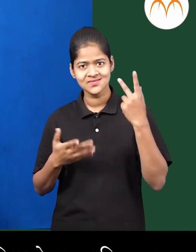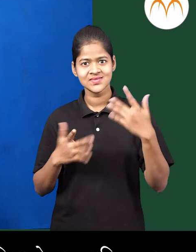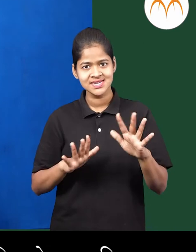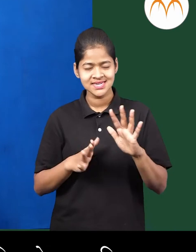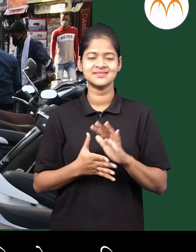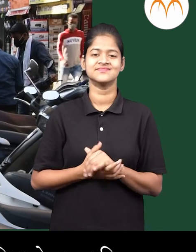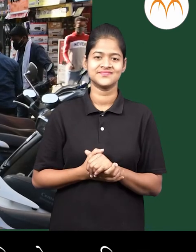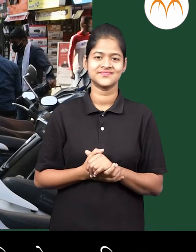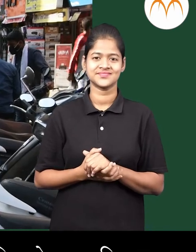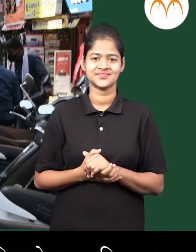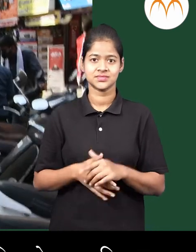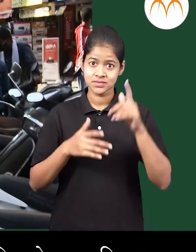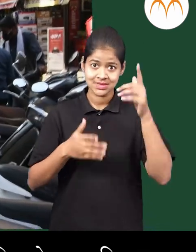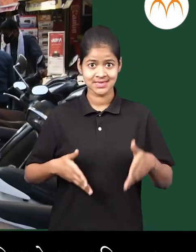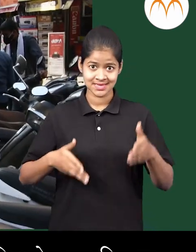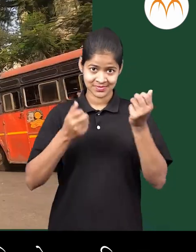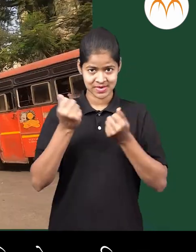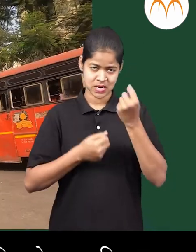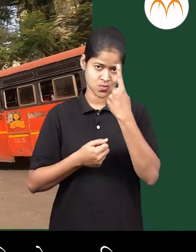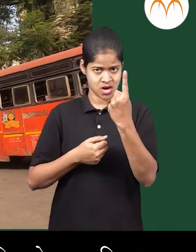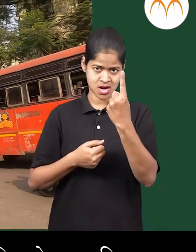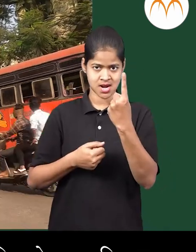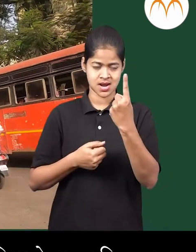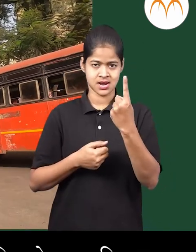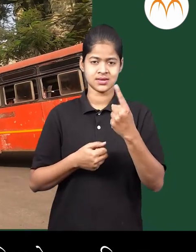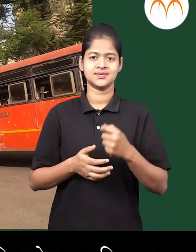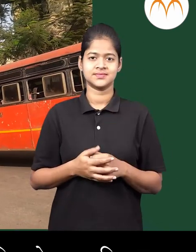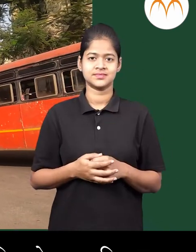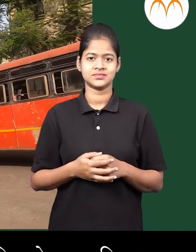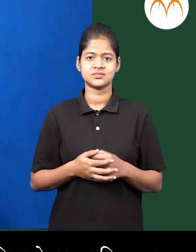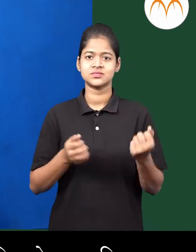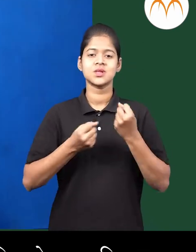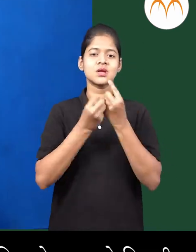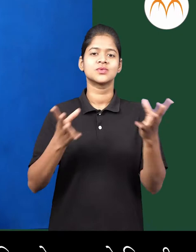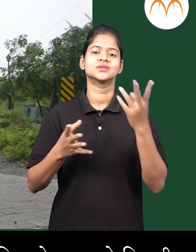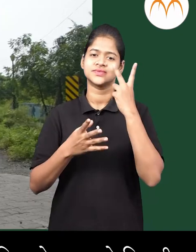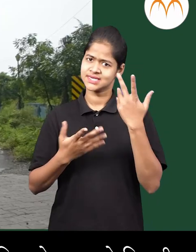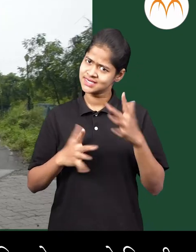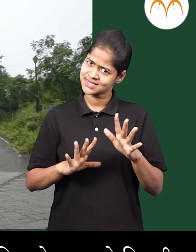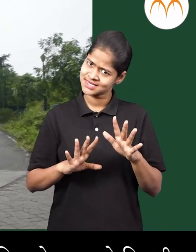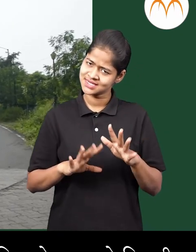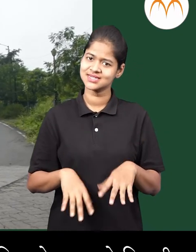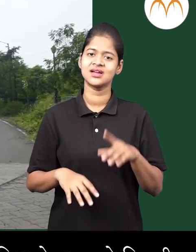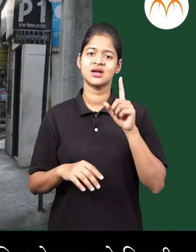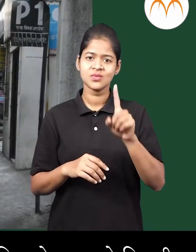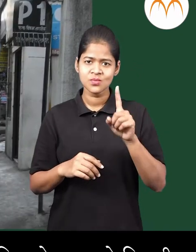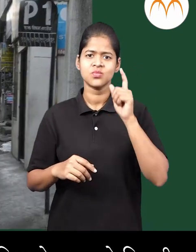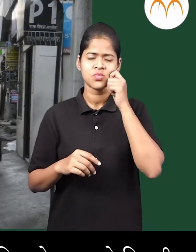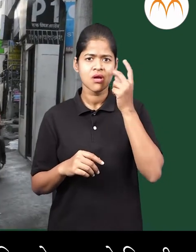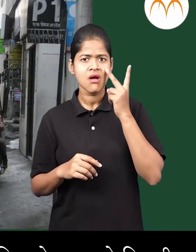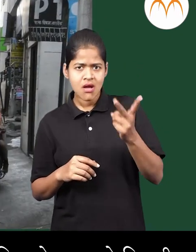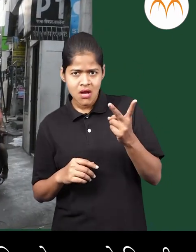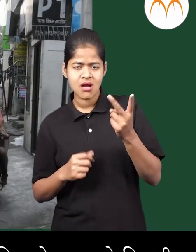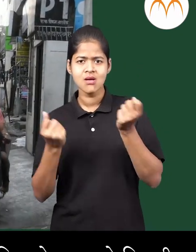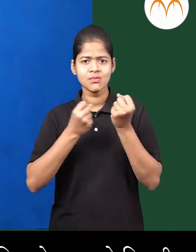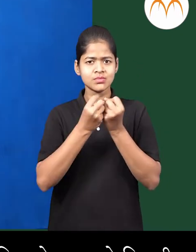अपलेला रस्त्यात एक बस दिसली और अनेक बस दिसली अपलेला रस्त्यात एक मानुस दिसला और अनेक